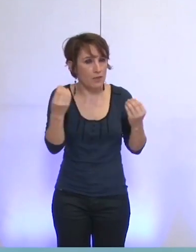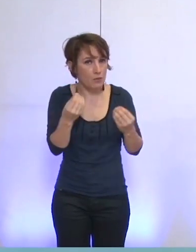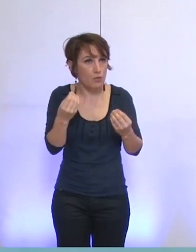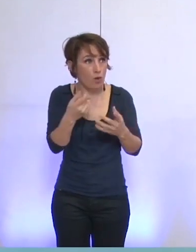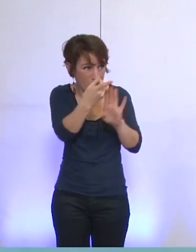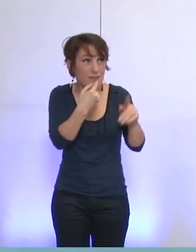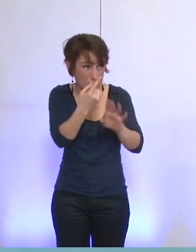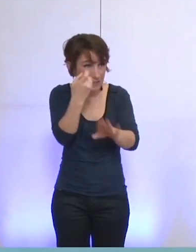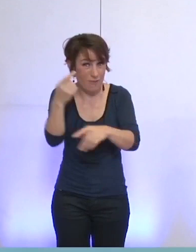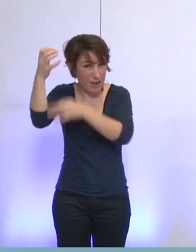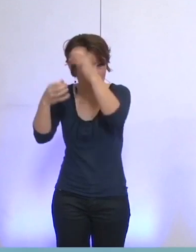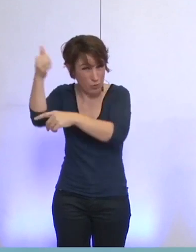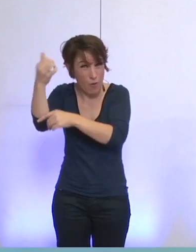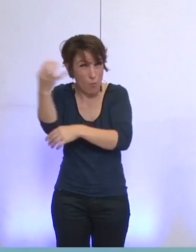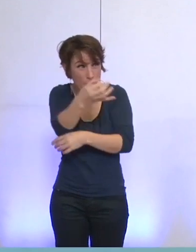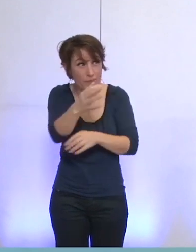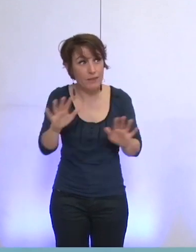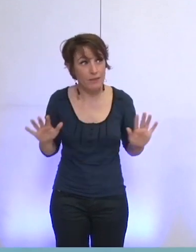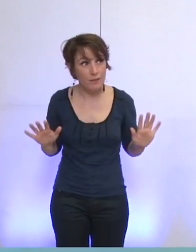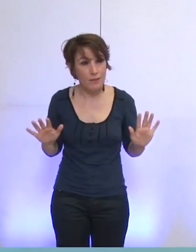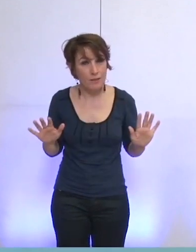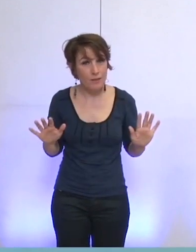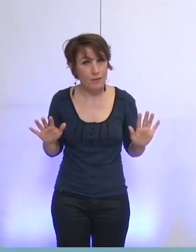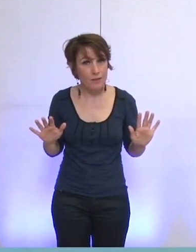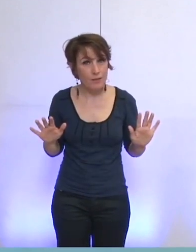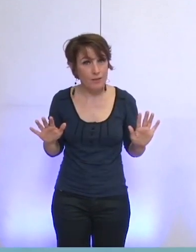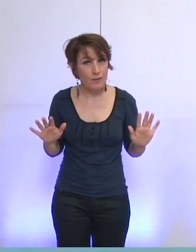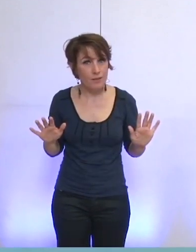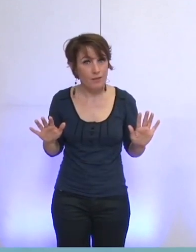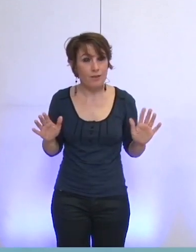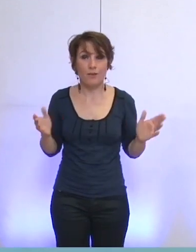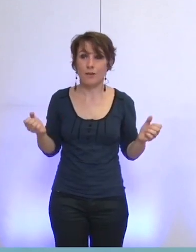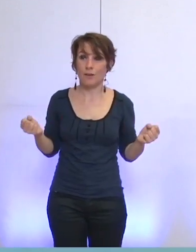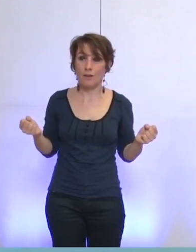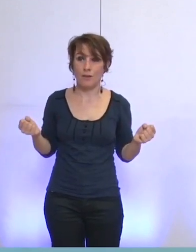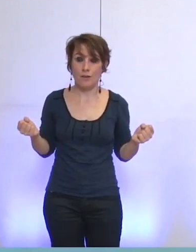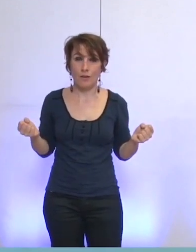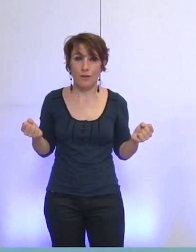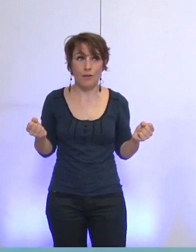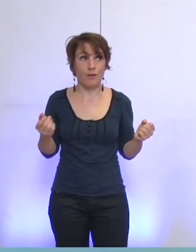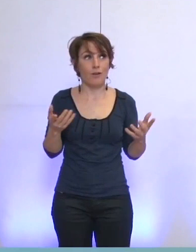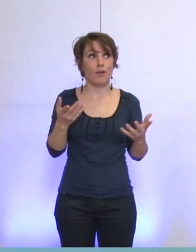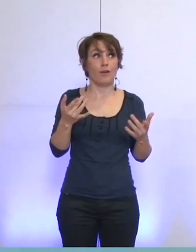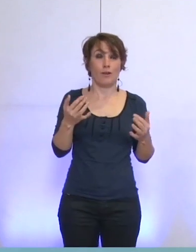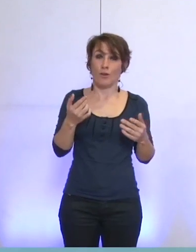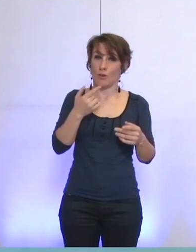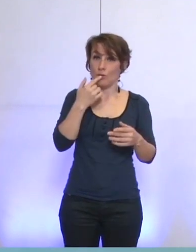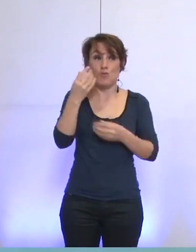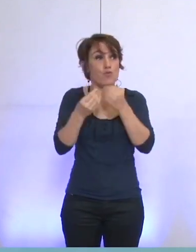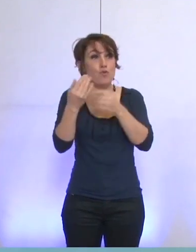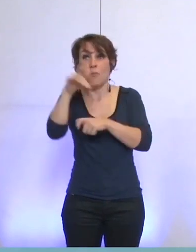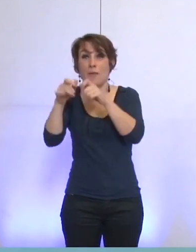tribunal, des requérants et, évidemment, de la ville.